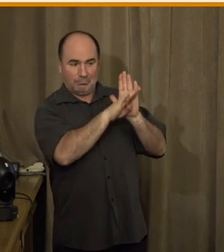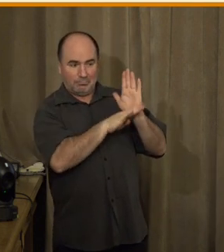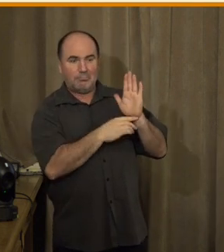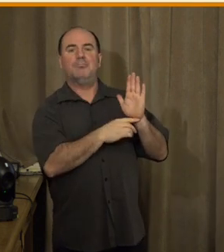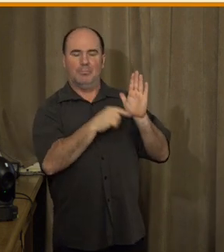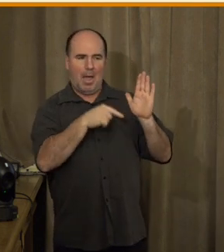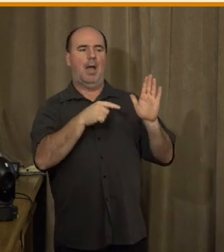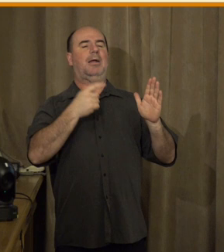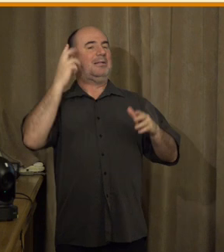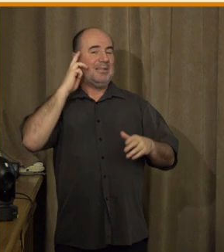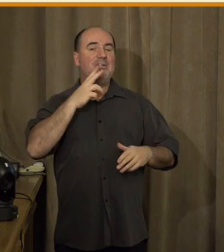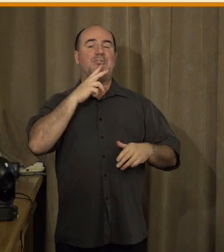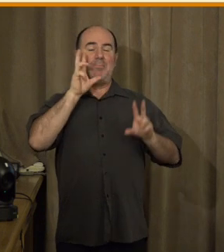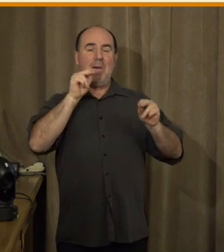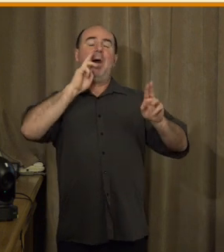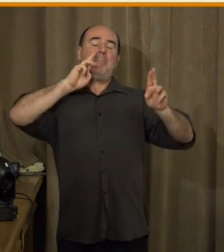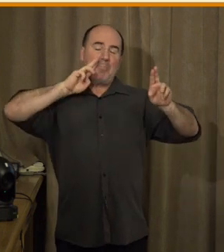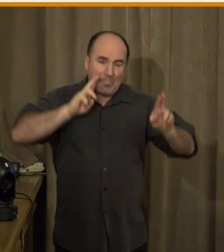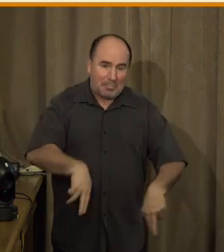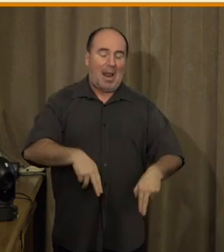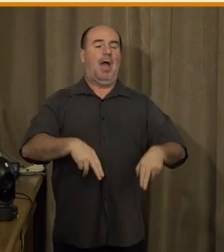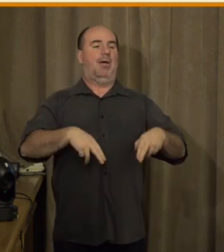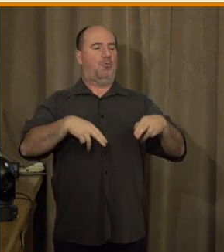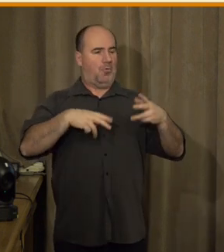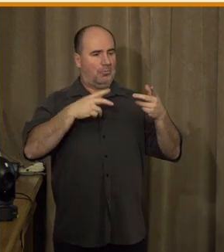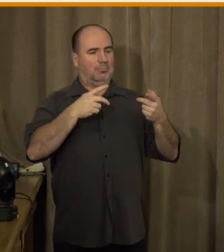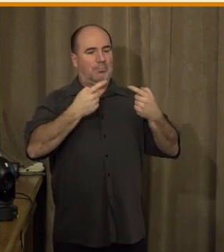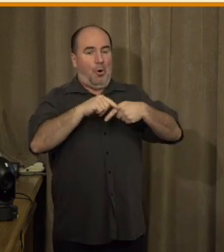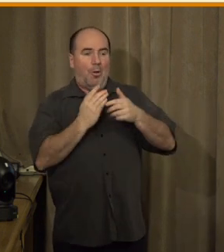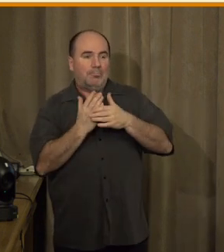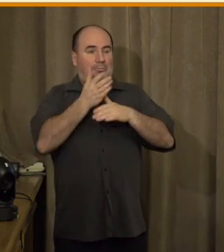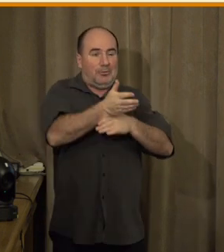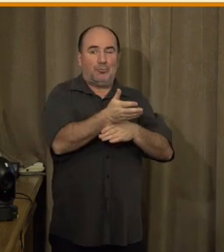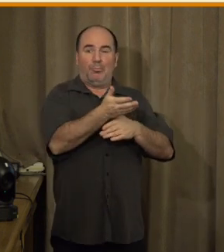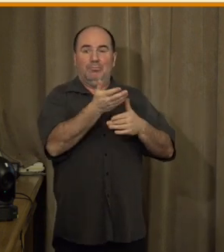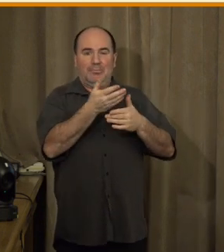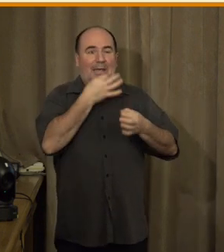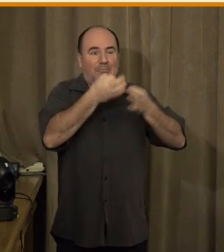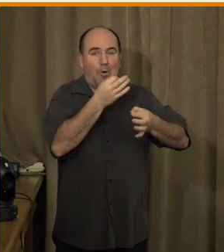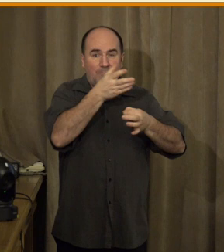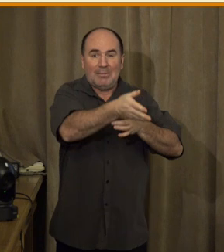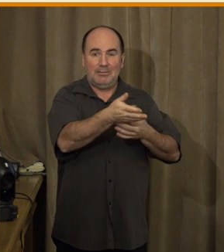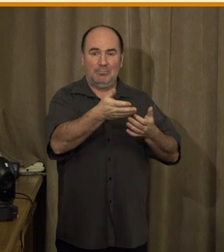právo neslyšících uživatelů znakového jazyka na to, aby měli přístup k informacím v jazyce, který preferují.